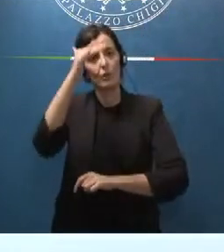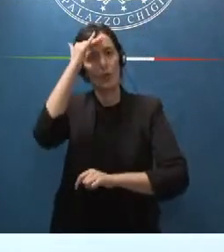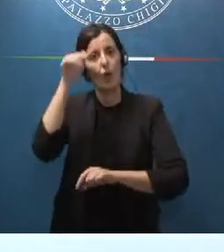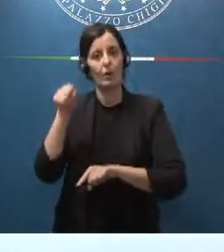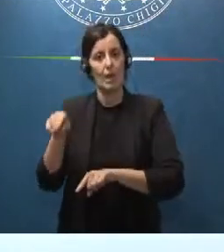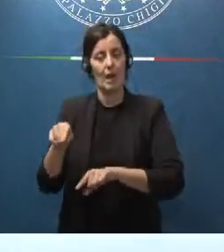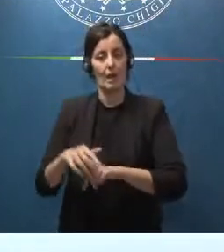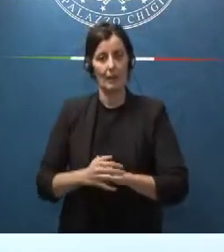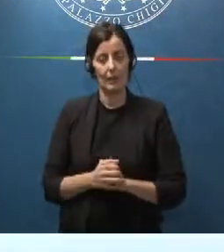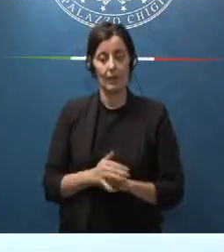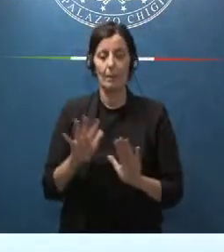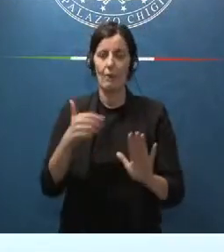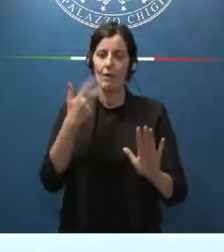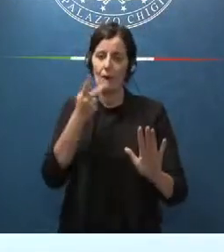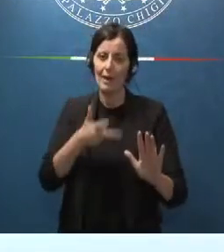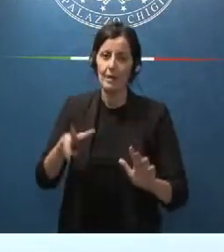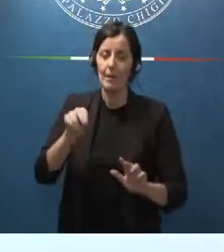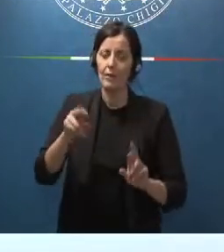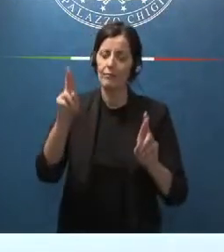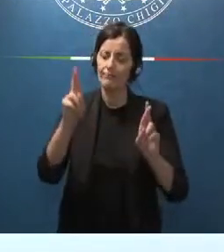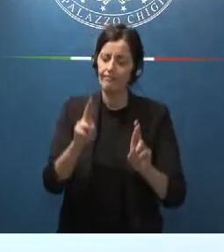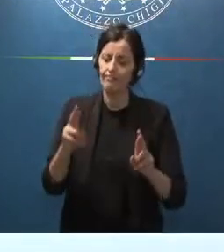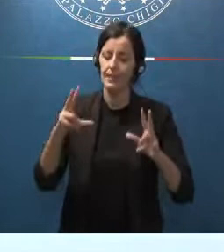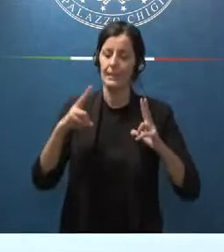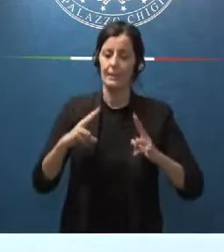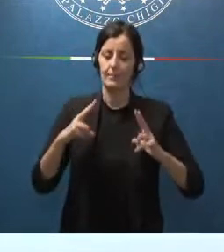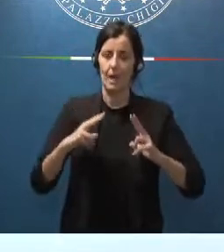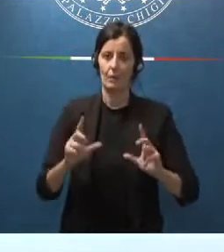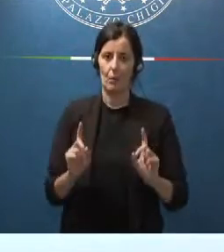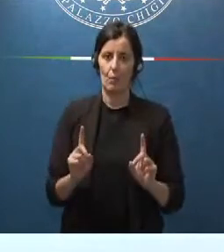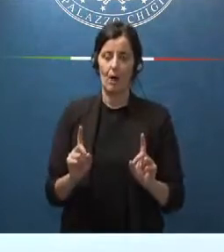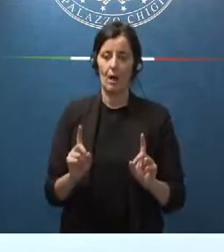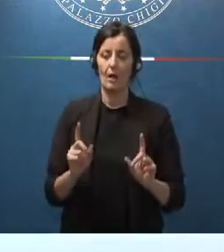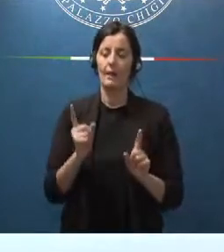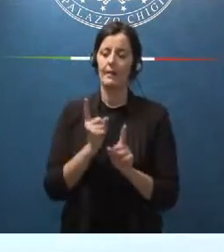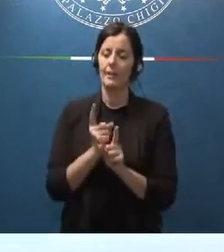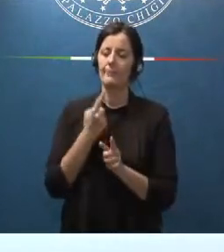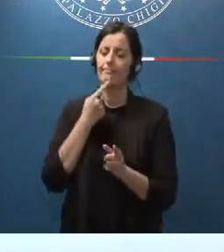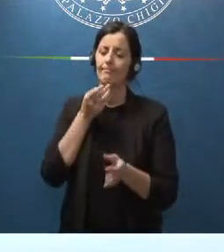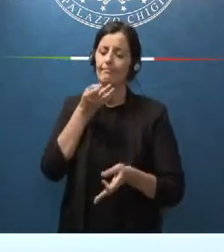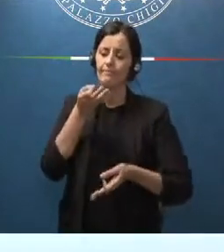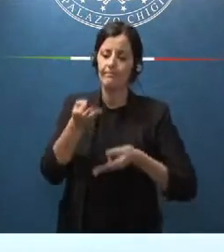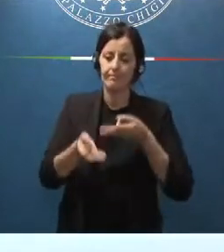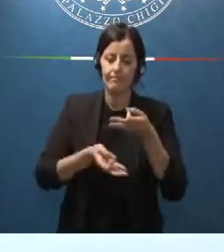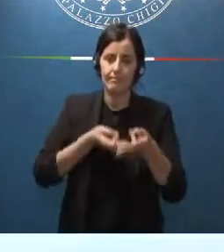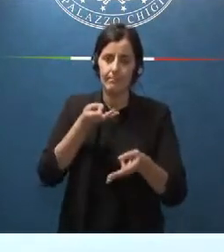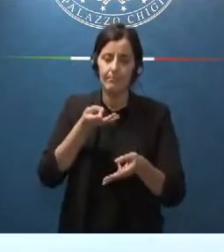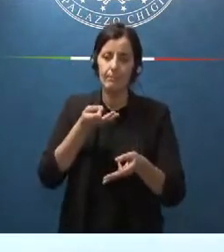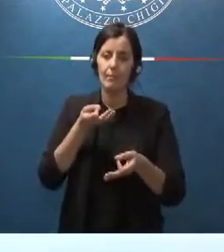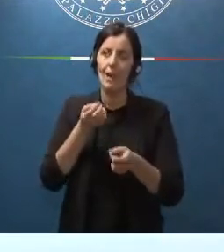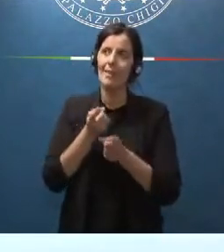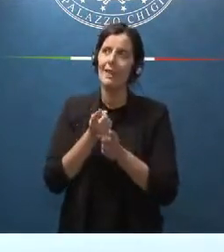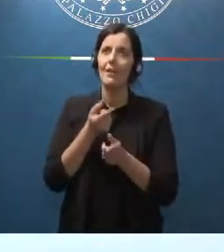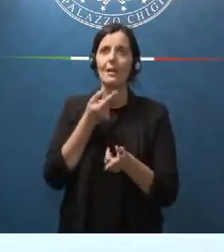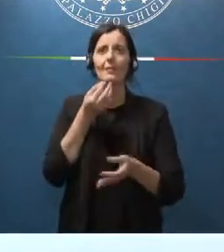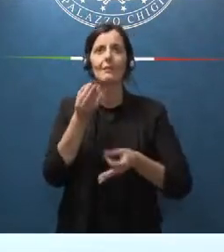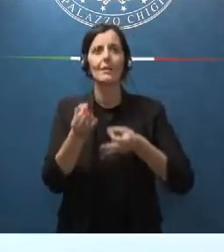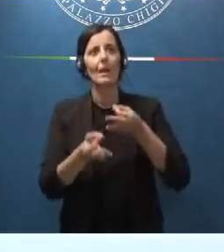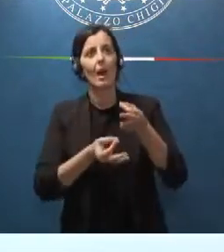ma ripeto il mio auspicio è che si argomenti con delle